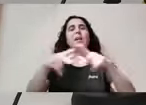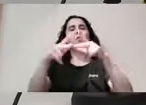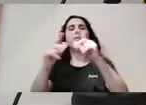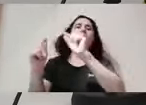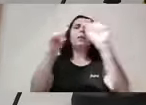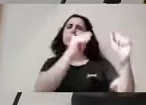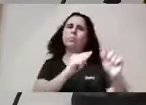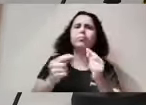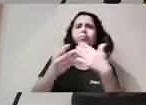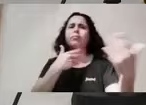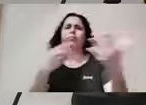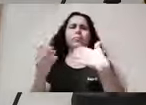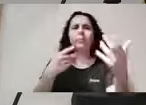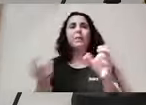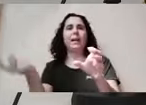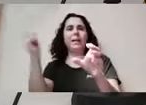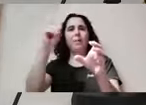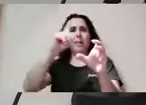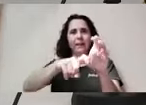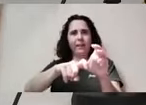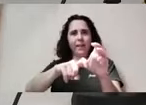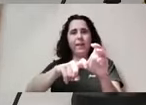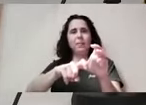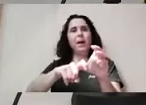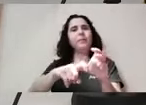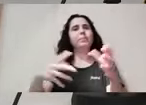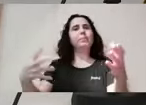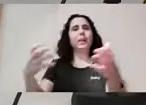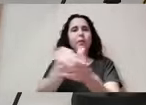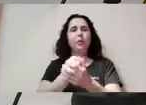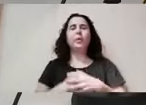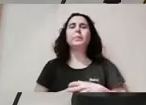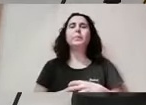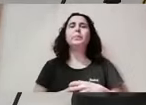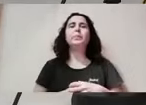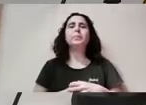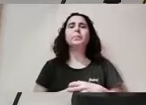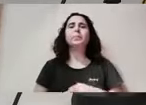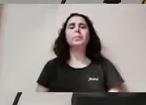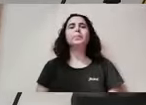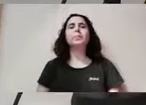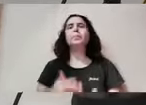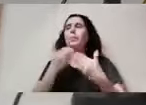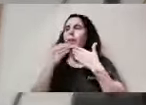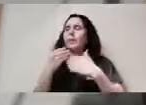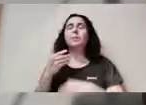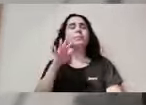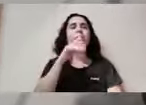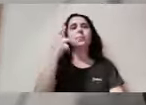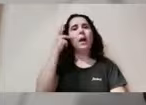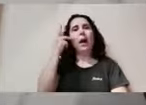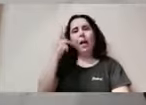socials i a participar en la dita campanya. Gràcies.